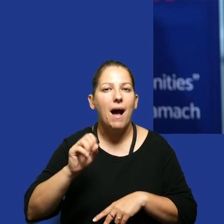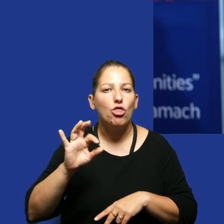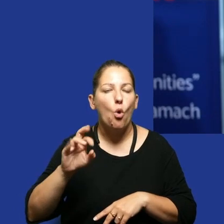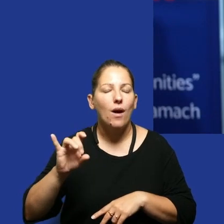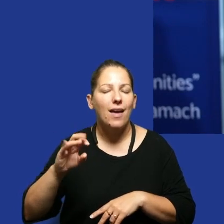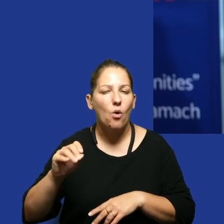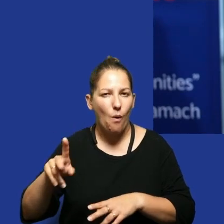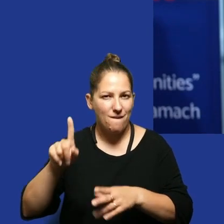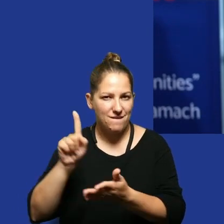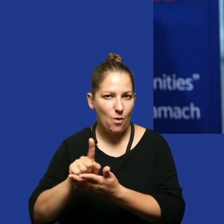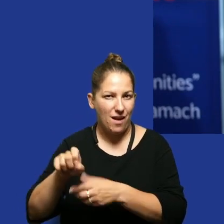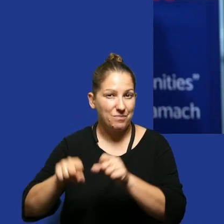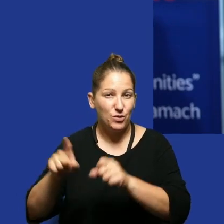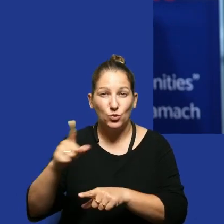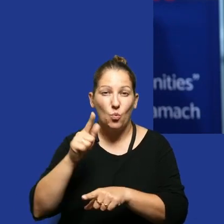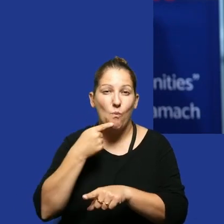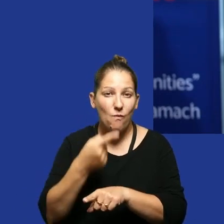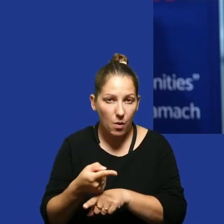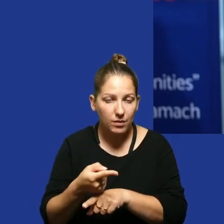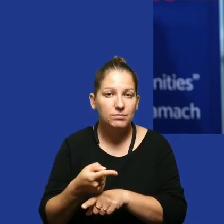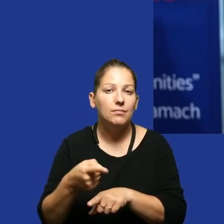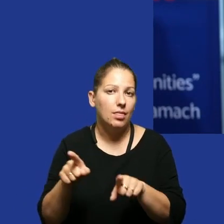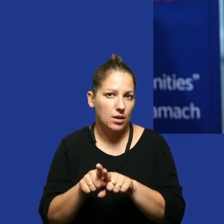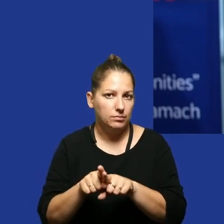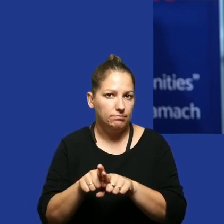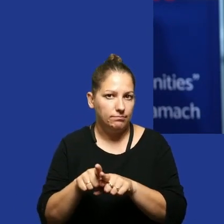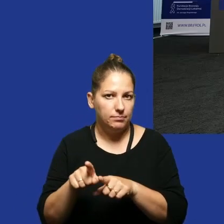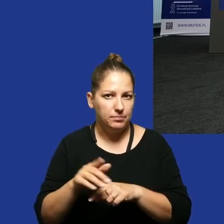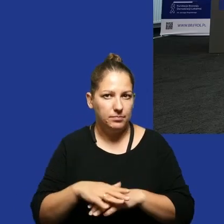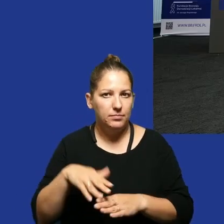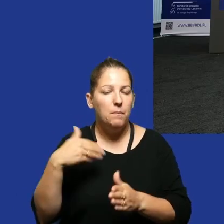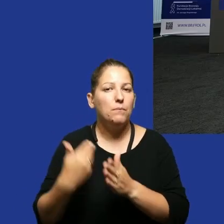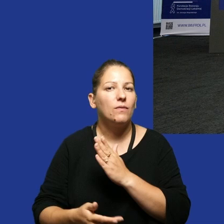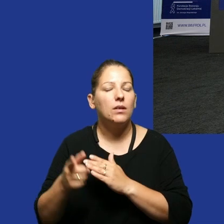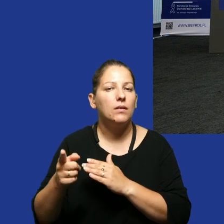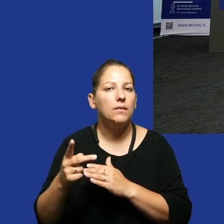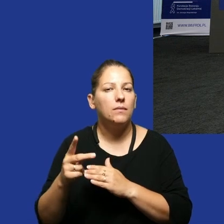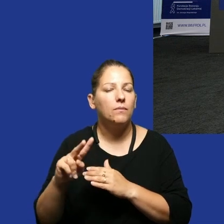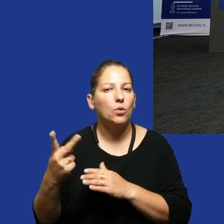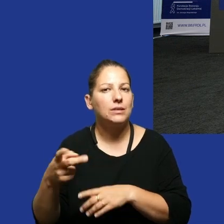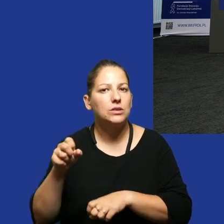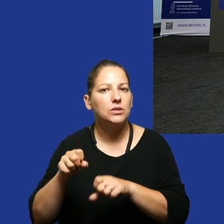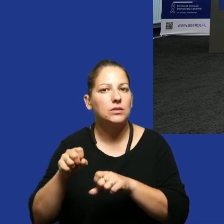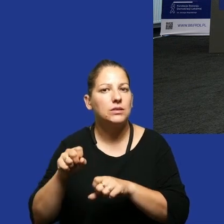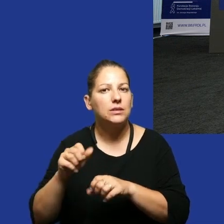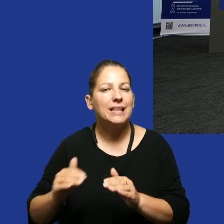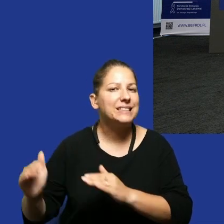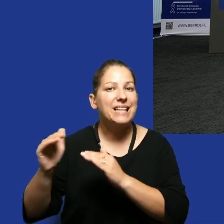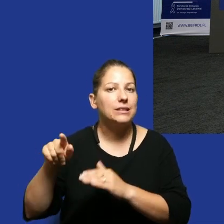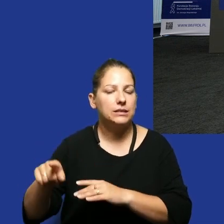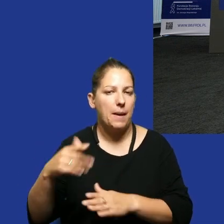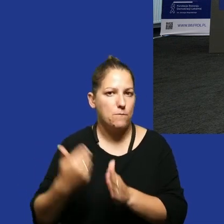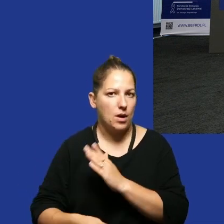sprawę w sądzie w tej sprawie o której mówiłaś więc tutaj też przegrali w dwóch instancjach przegrali w dwóch instancjach